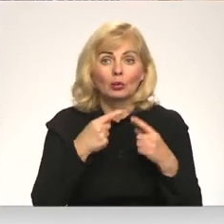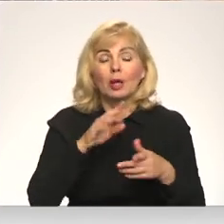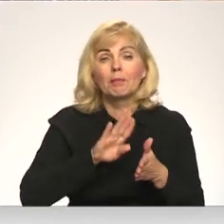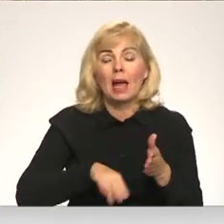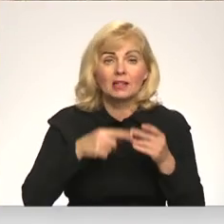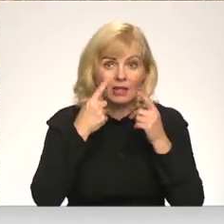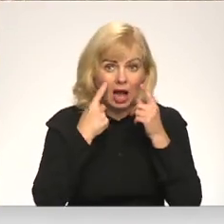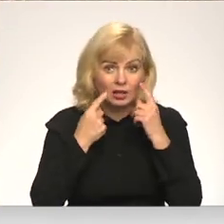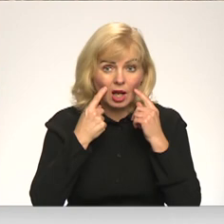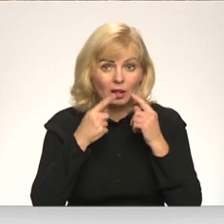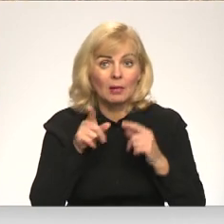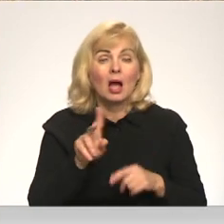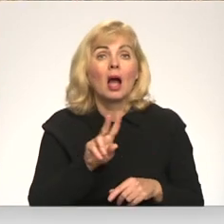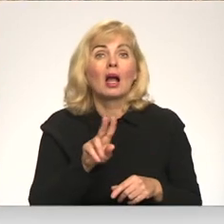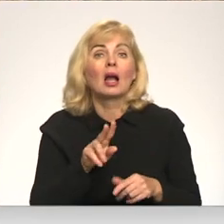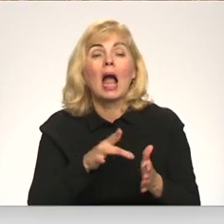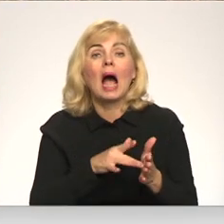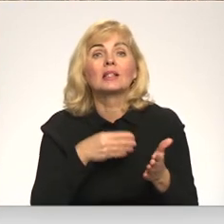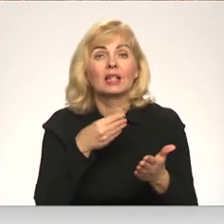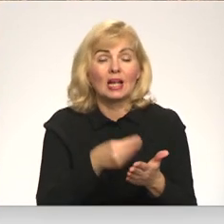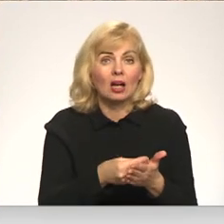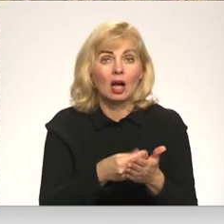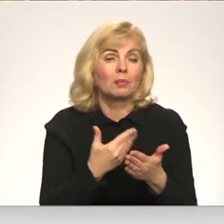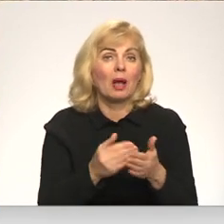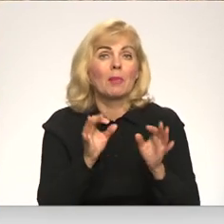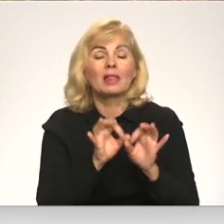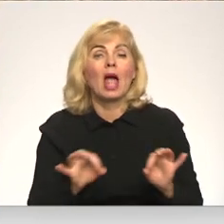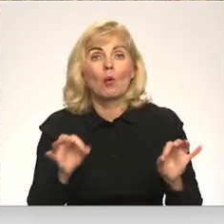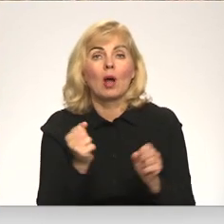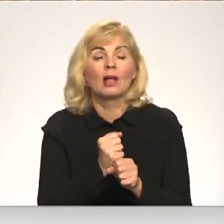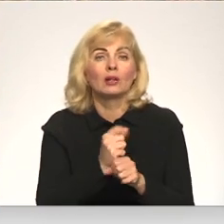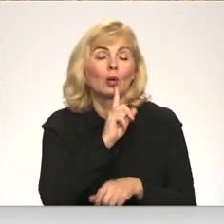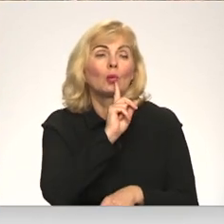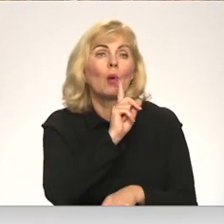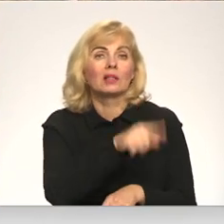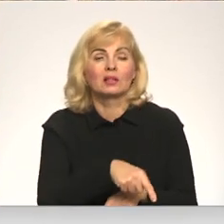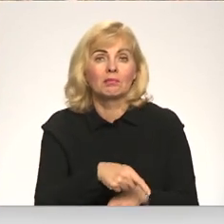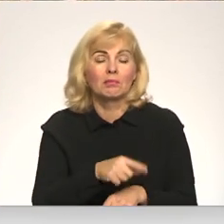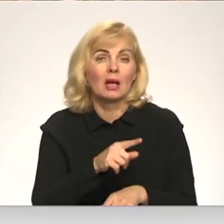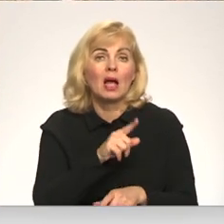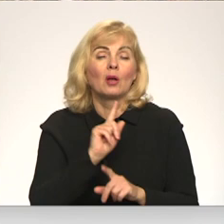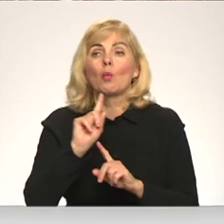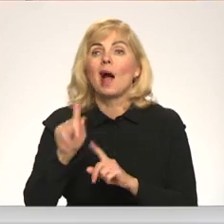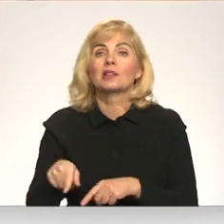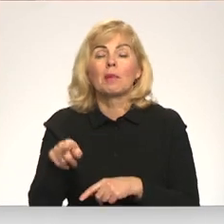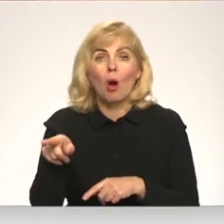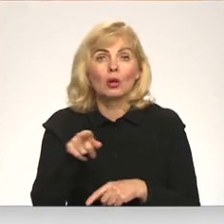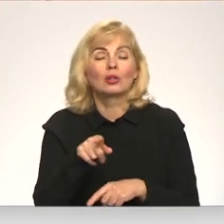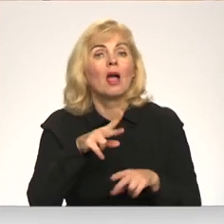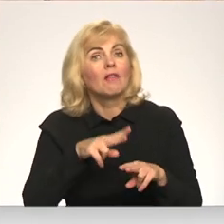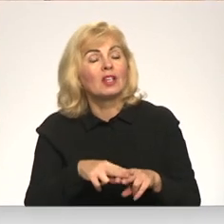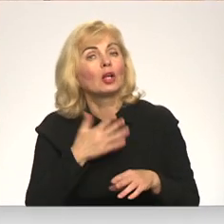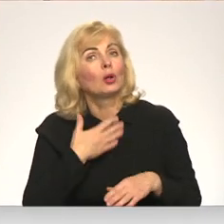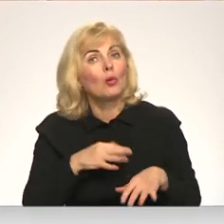acīs. Ja kāds iegādājas un tomēr neko nedara, kāds tā novārtāka palieka. Jo vieta ir skaista, manuprāt,